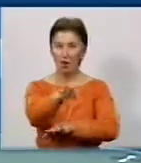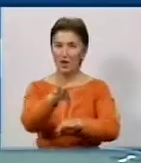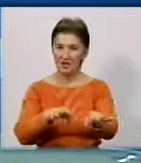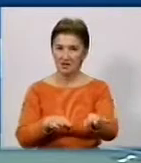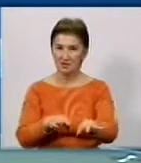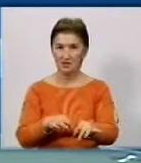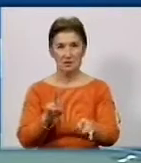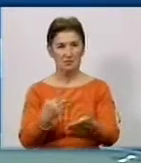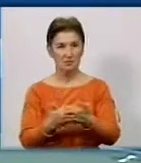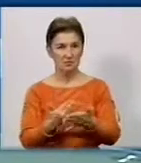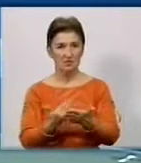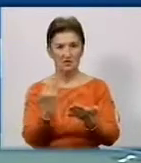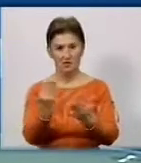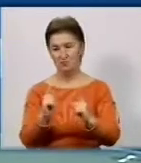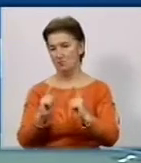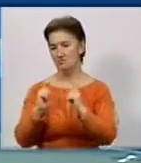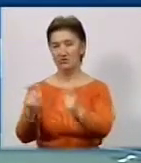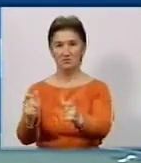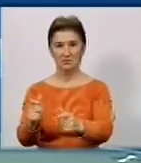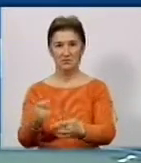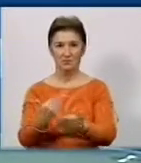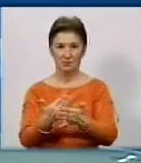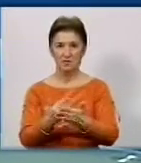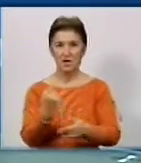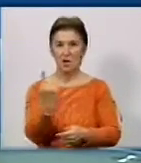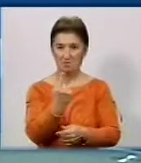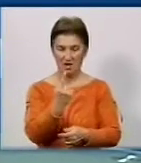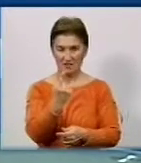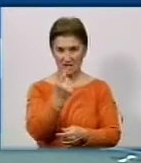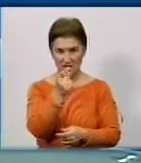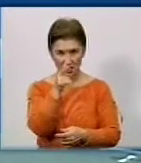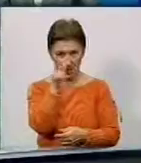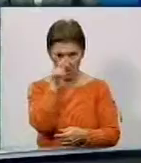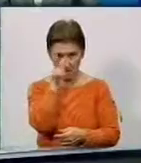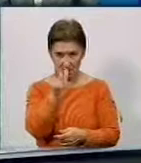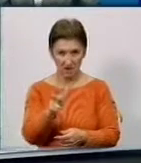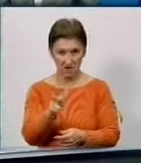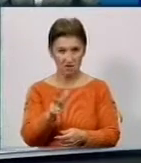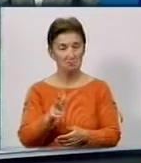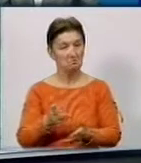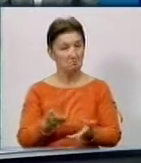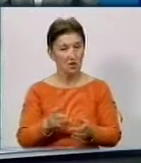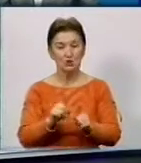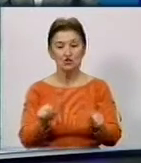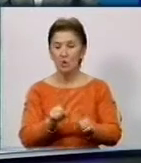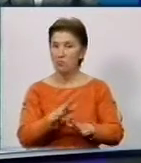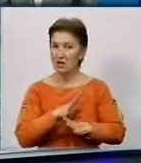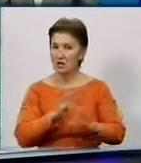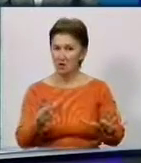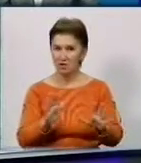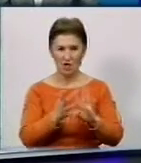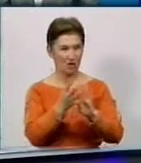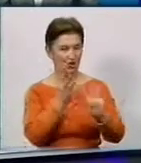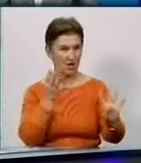К примеру, вам там придет приглашение, вас пригласят в первую декаду марта пройти... Это аби уникнутый черг. Да. Пройти